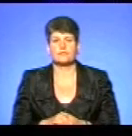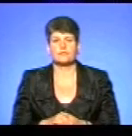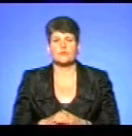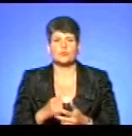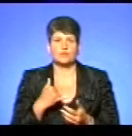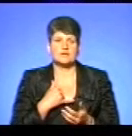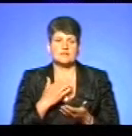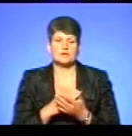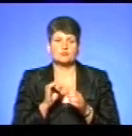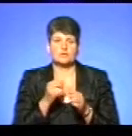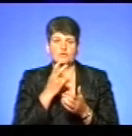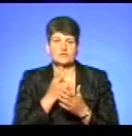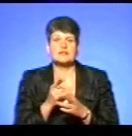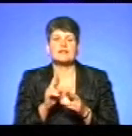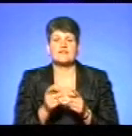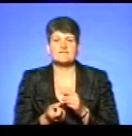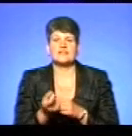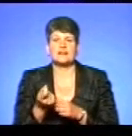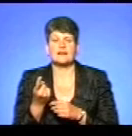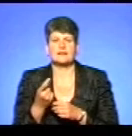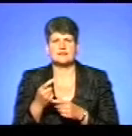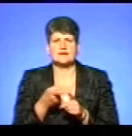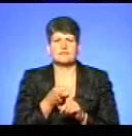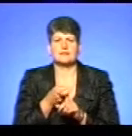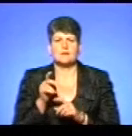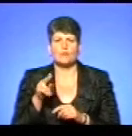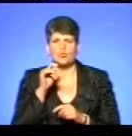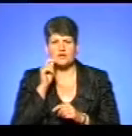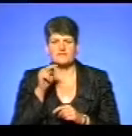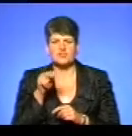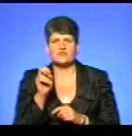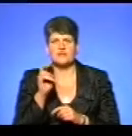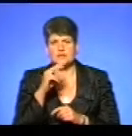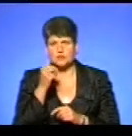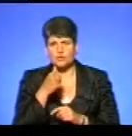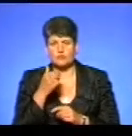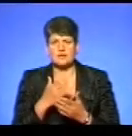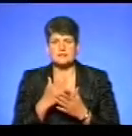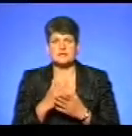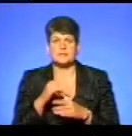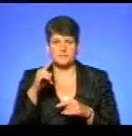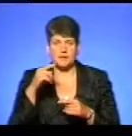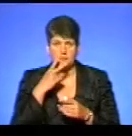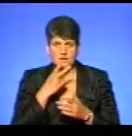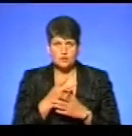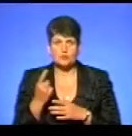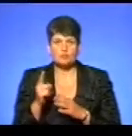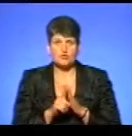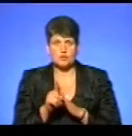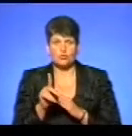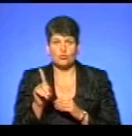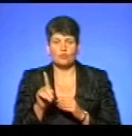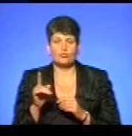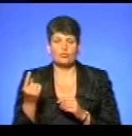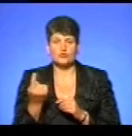можливість переглянути, як виникала ця інфекція загалом по Україні, починаючи з 2012 року. В нас є інфографіка. Бачимо, що спершу розпочалося з